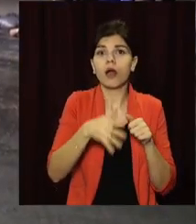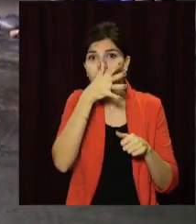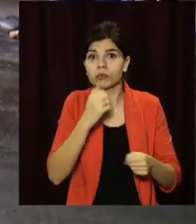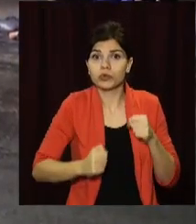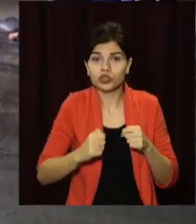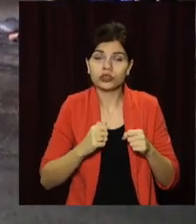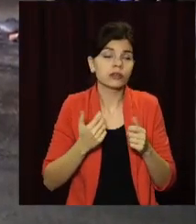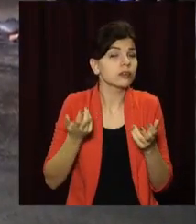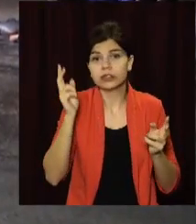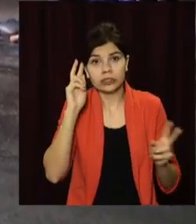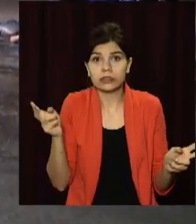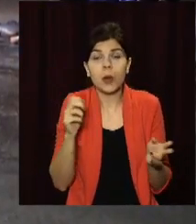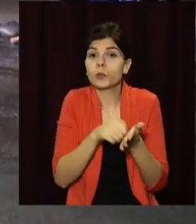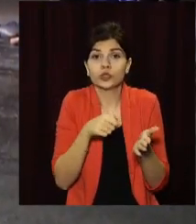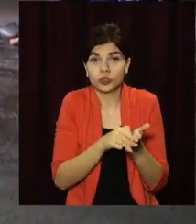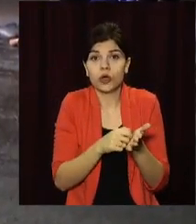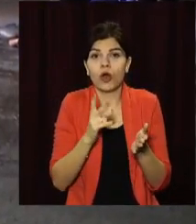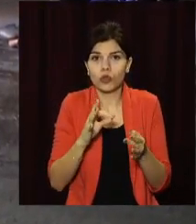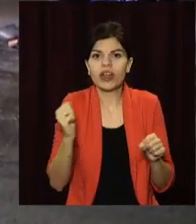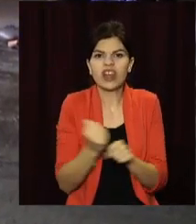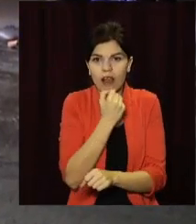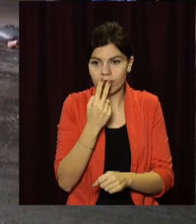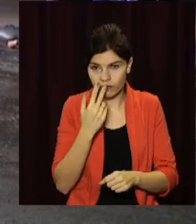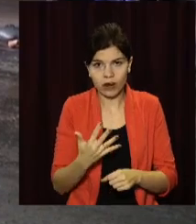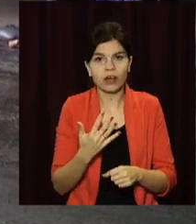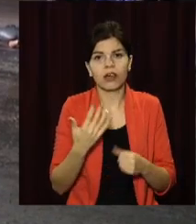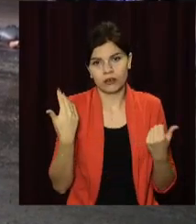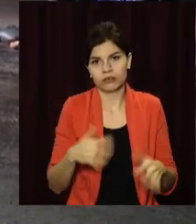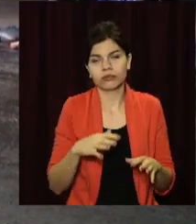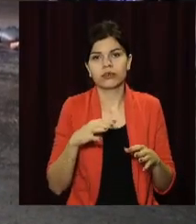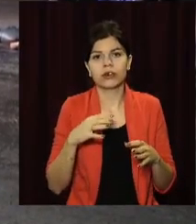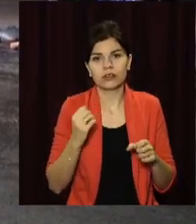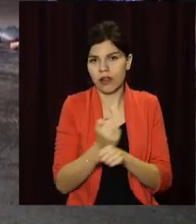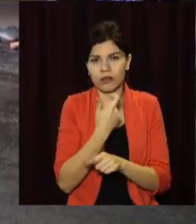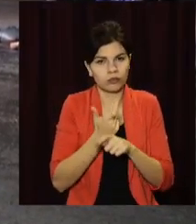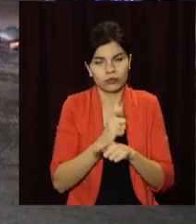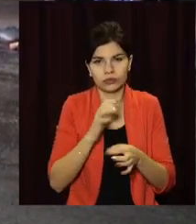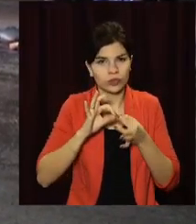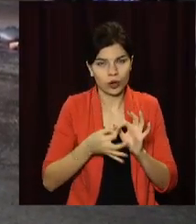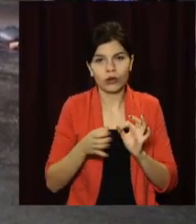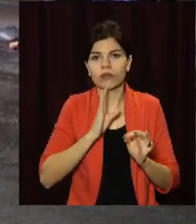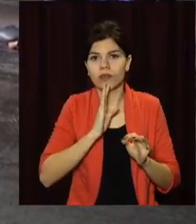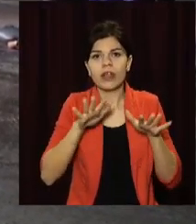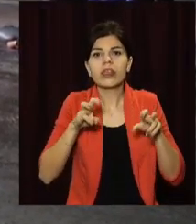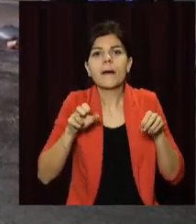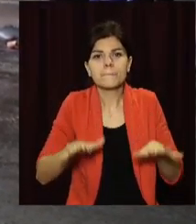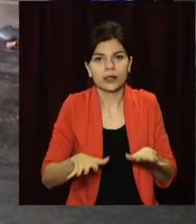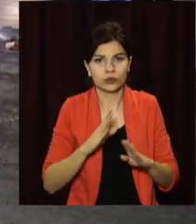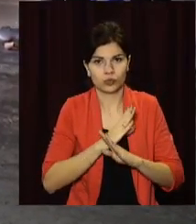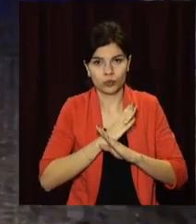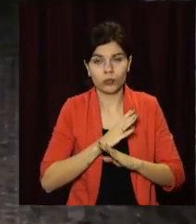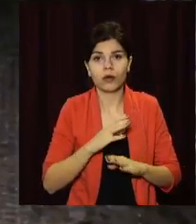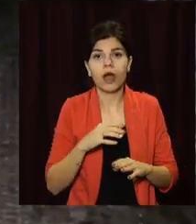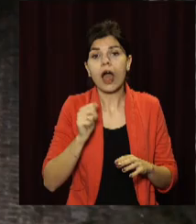вздовж проїжджої частини. Але отримані травми виявилися несумісними з життя. Жінка померла на місці. Водій з місця